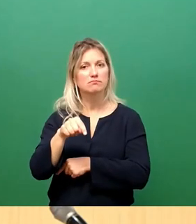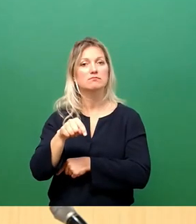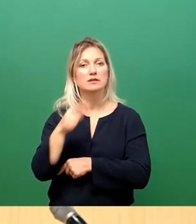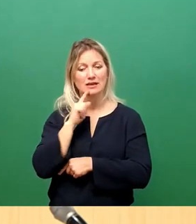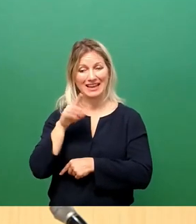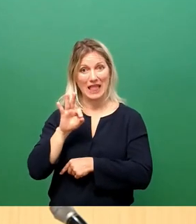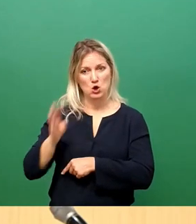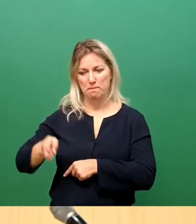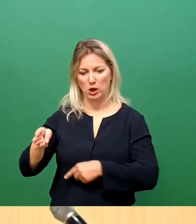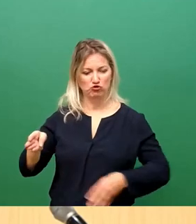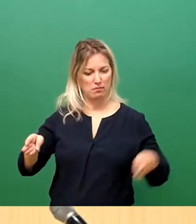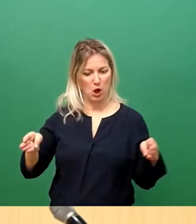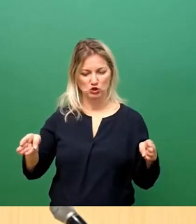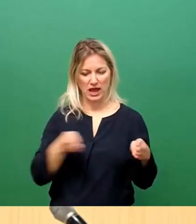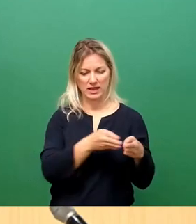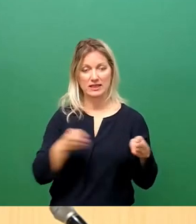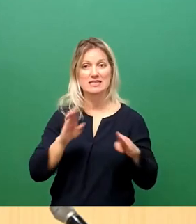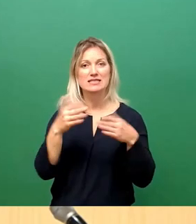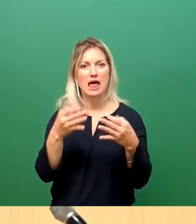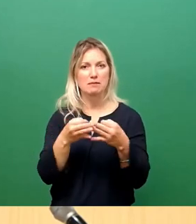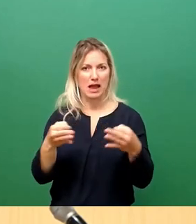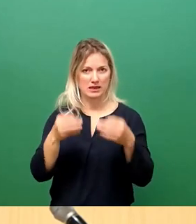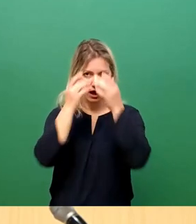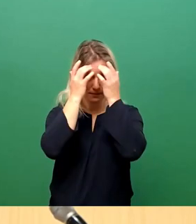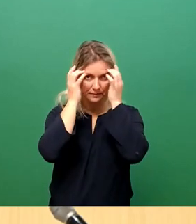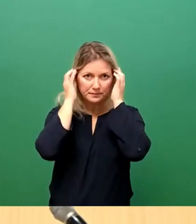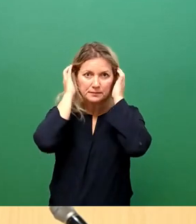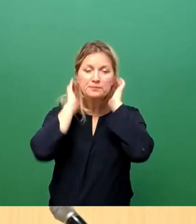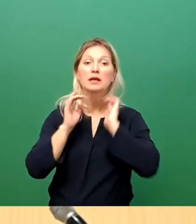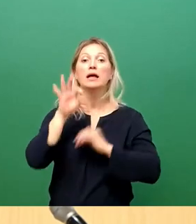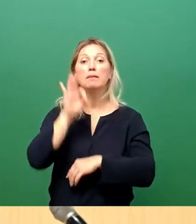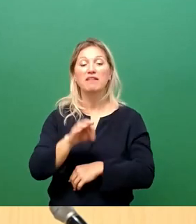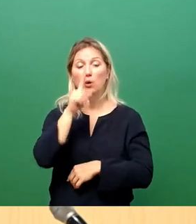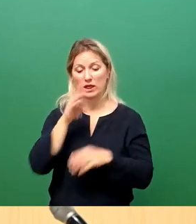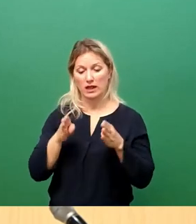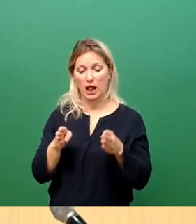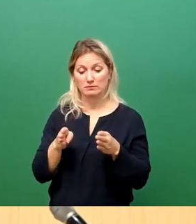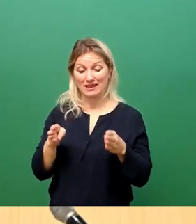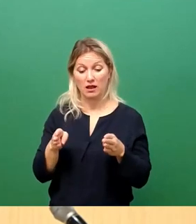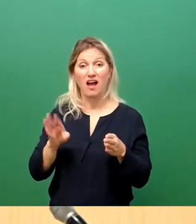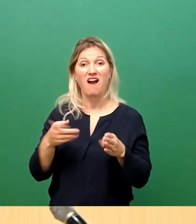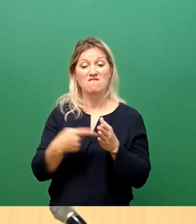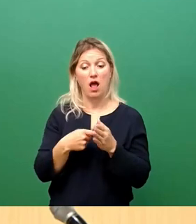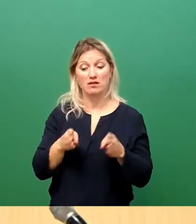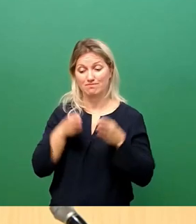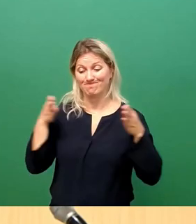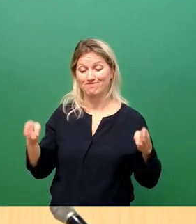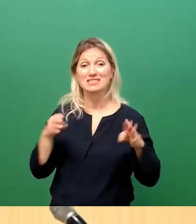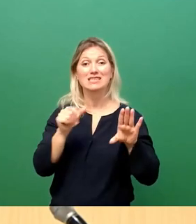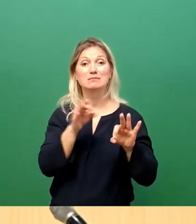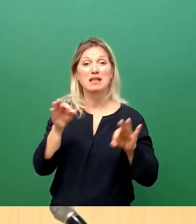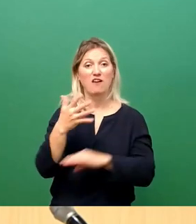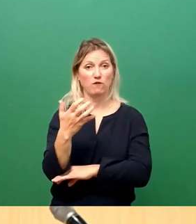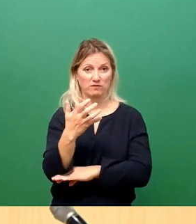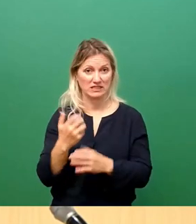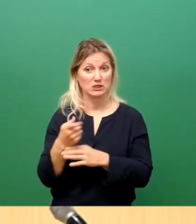Die DVB verlangen bei einem so mal so erweiterten Gleismittenabstand 6,50 Das ist so das Standardmaß. Sprich, es bleiben